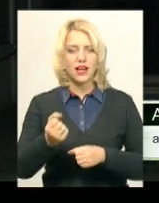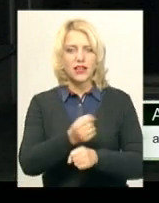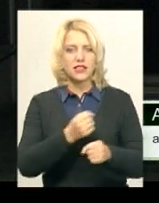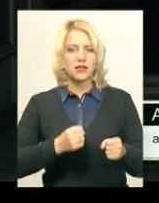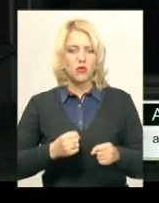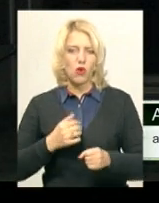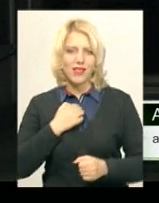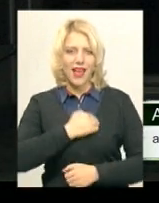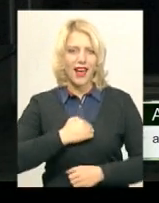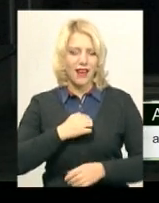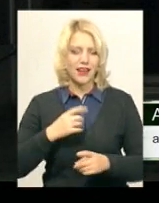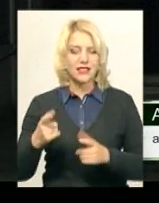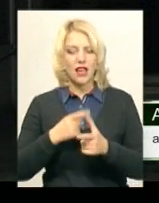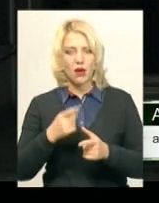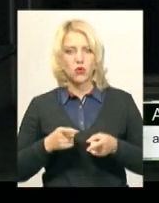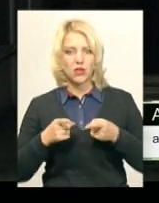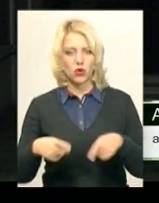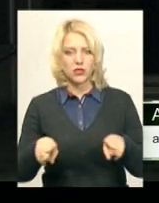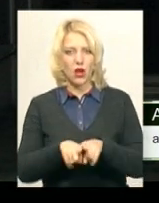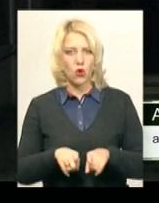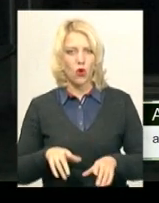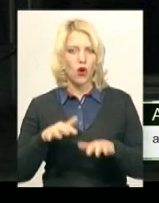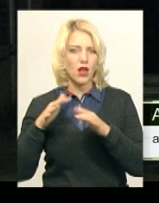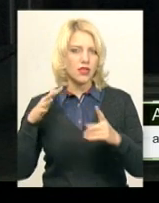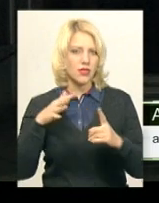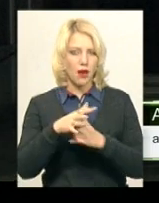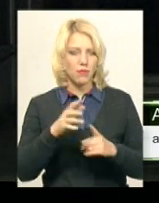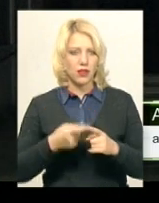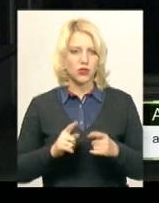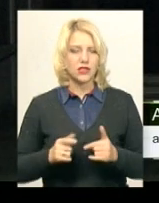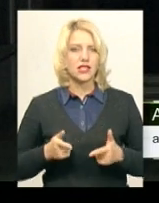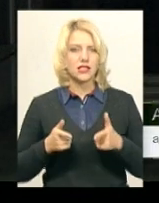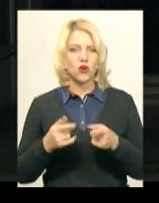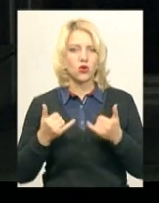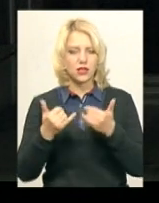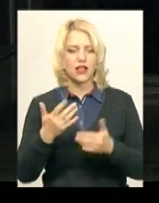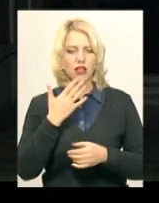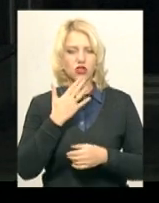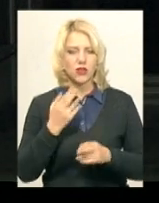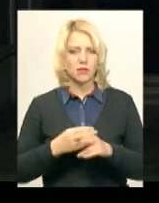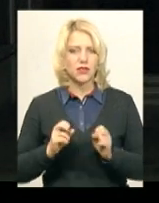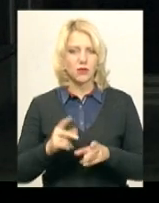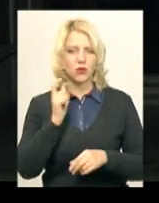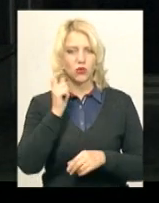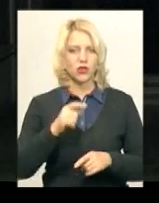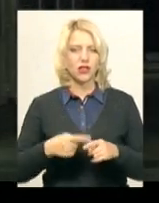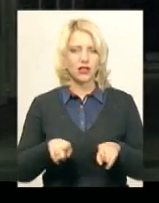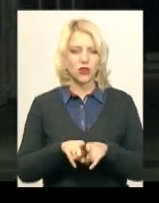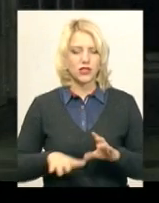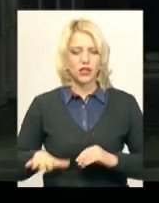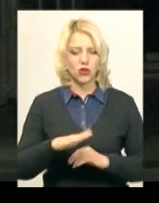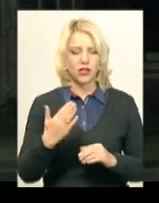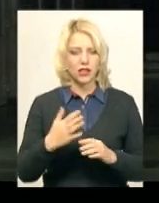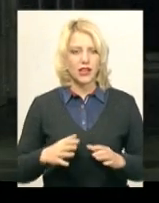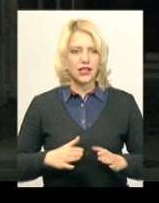або загроза такого нападу. Ця загроза існує для національної безпеки України, також для територіальної її цілісності. Може